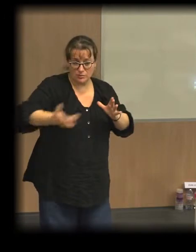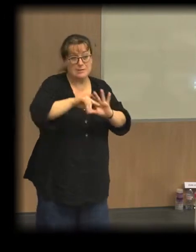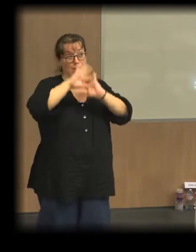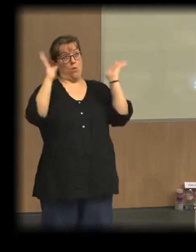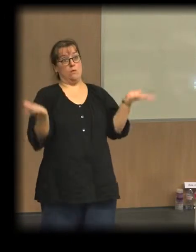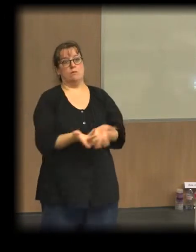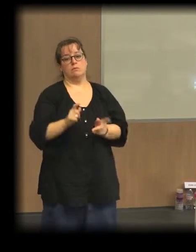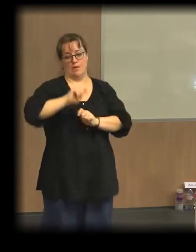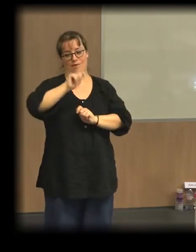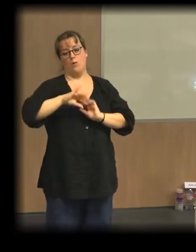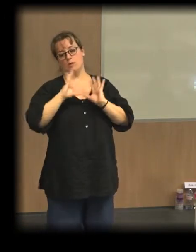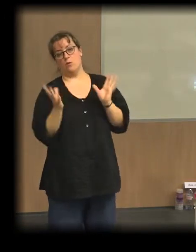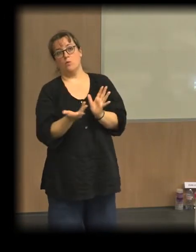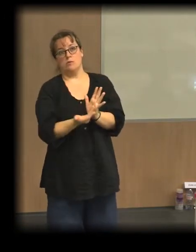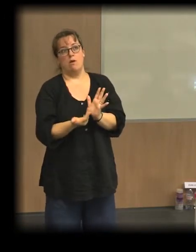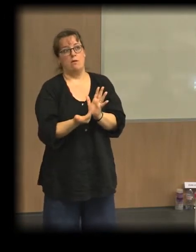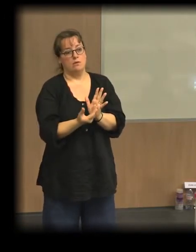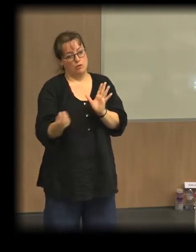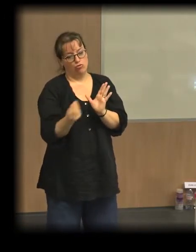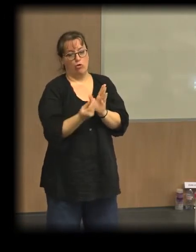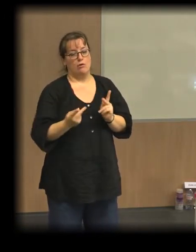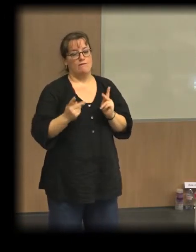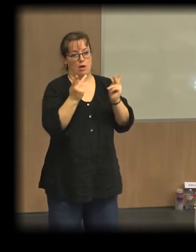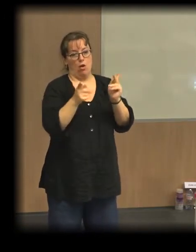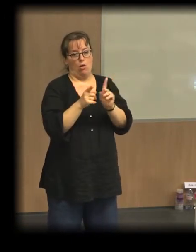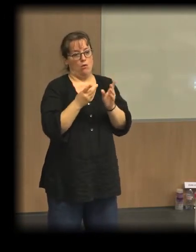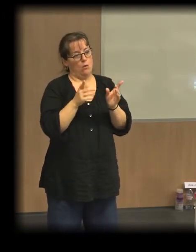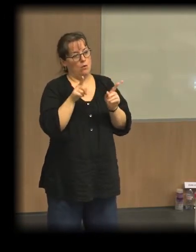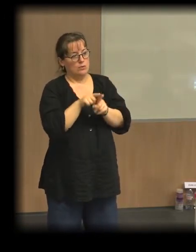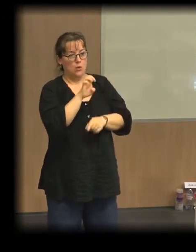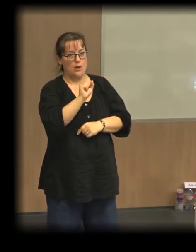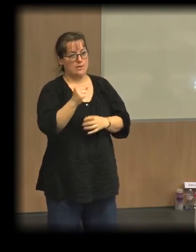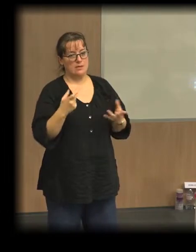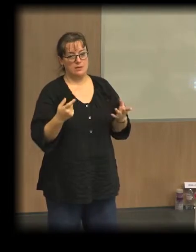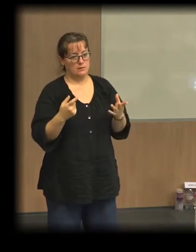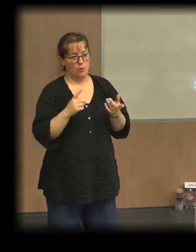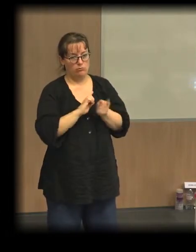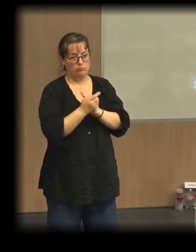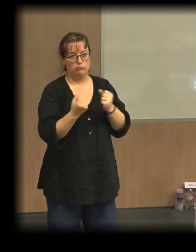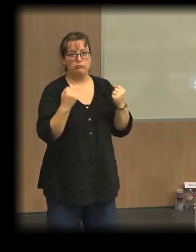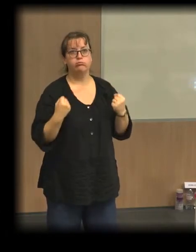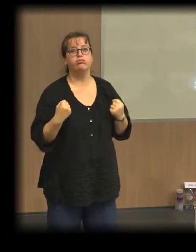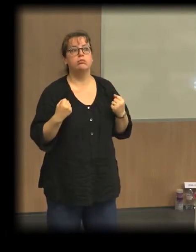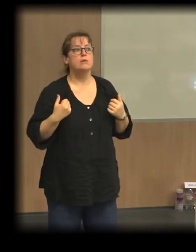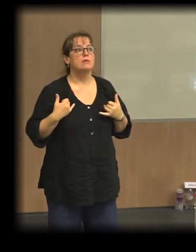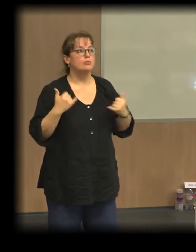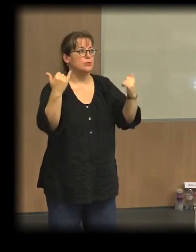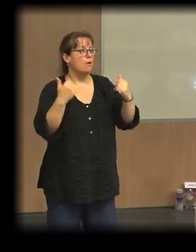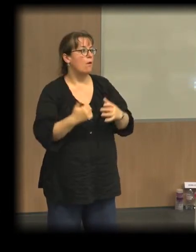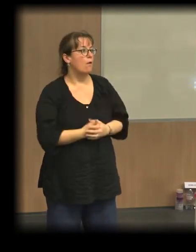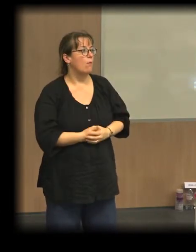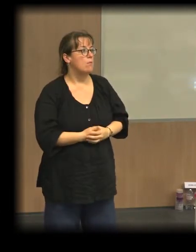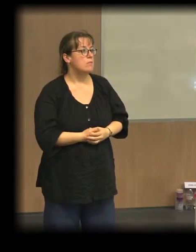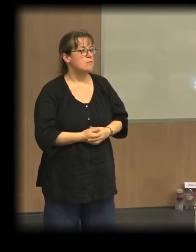'hui, peuvent donner une nouvelle force à l'économie sociale et solidaire. On constate par exemple que les